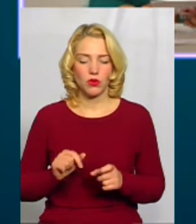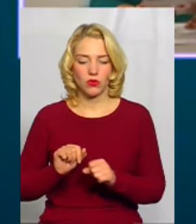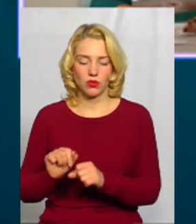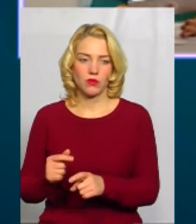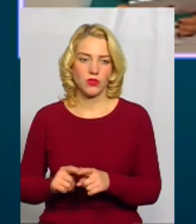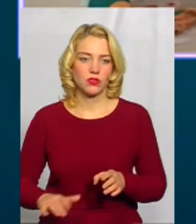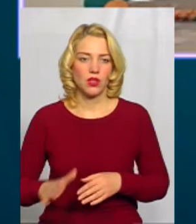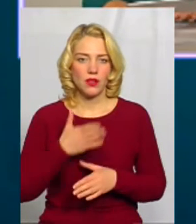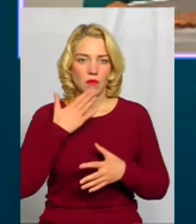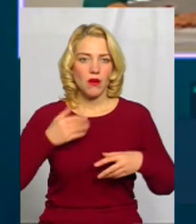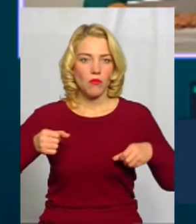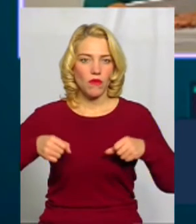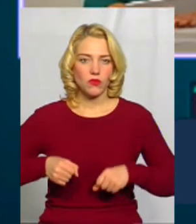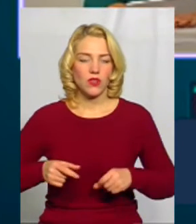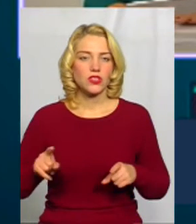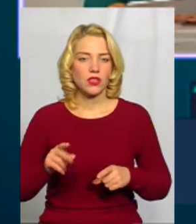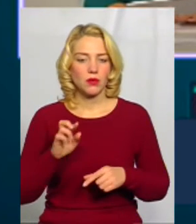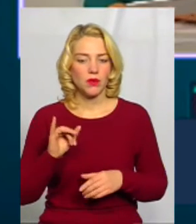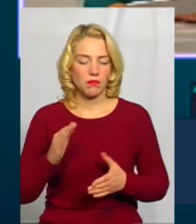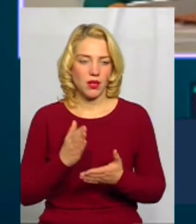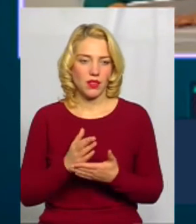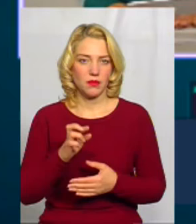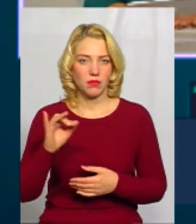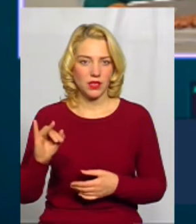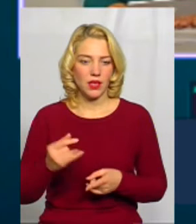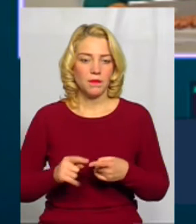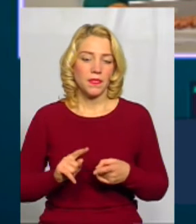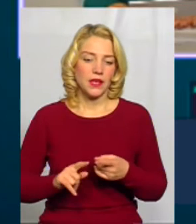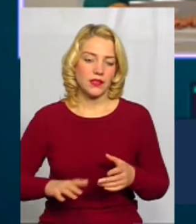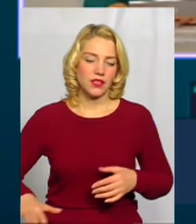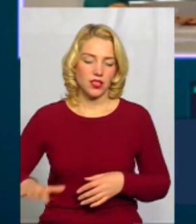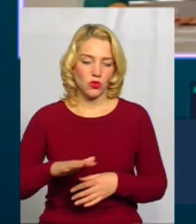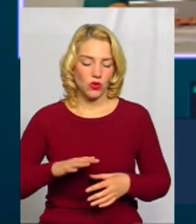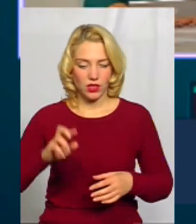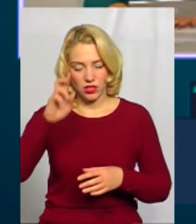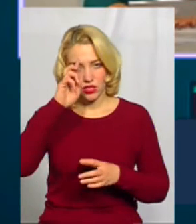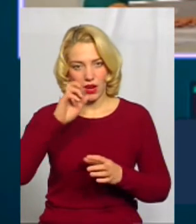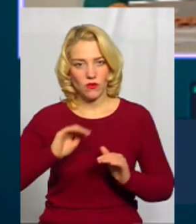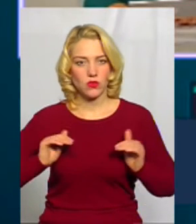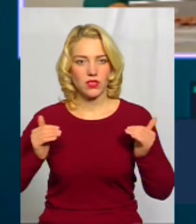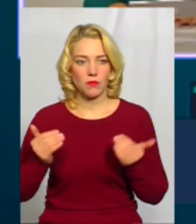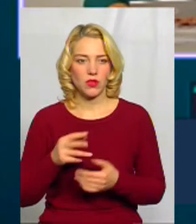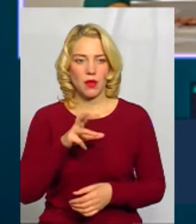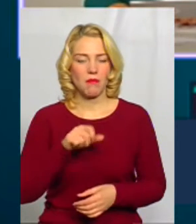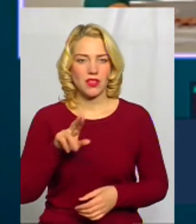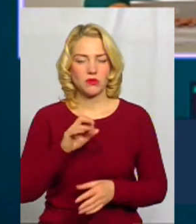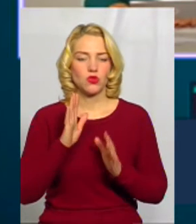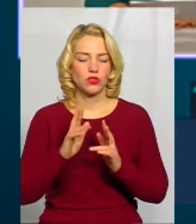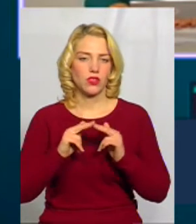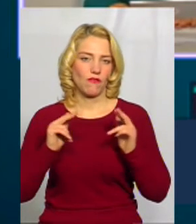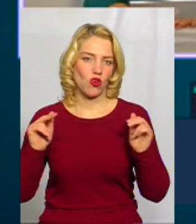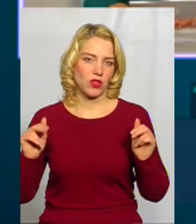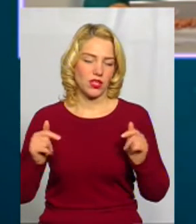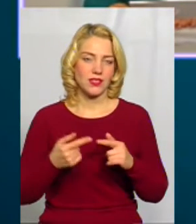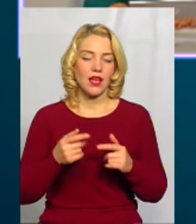не маємо тих повноважень, які би мали. Наша територія заповідника державного Меджибіж, вона обмежена лише фортецією. І дуже